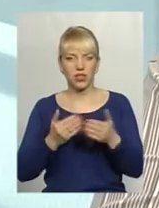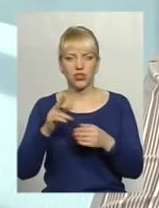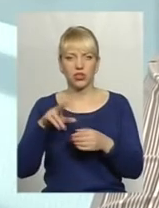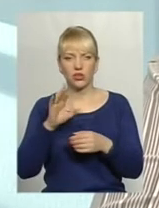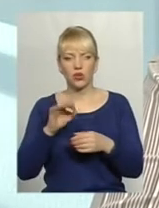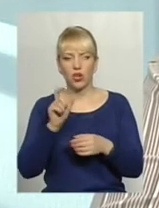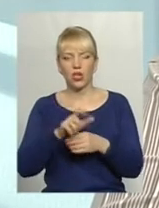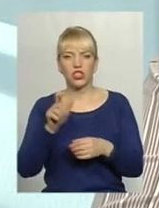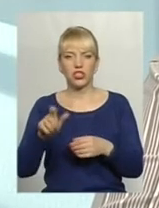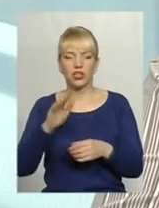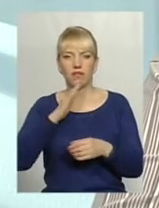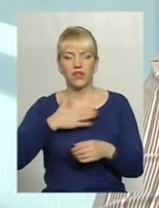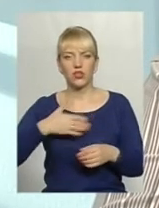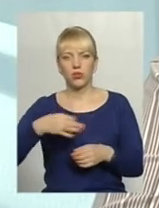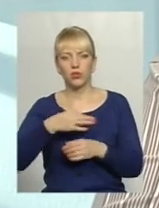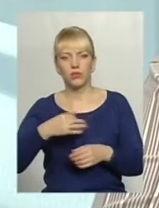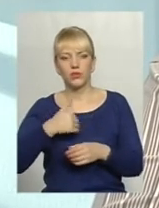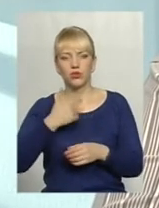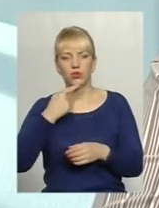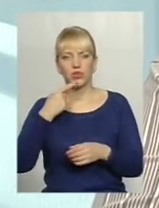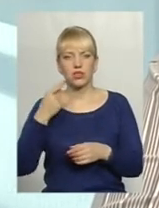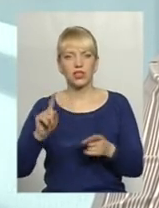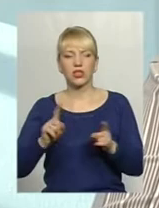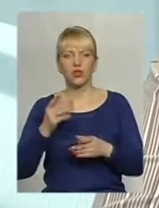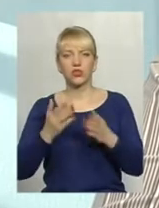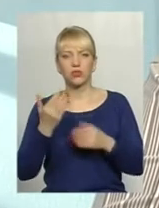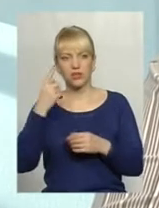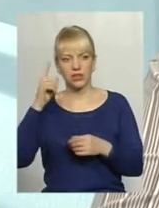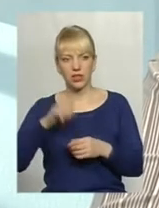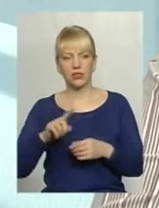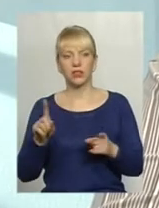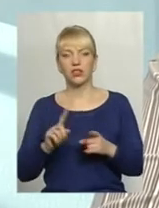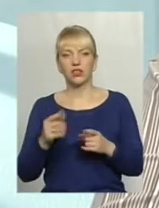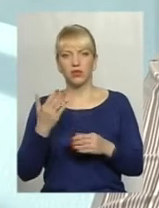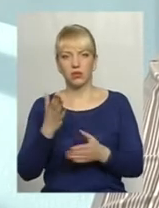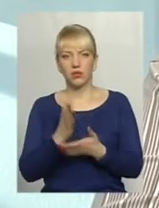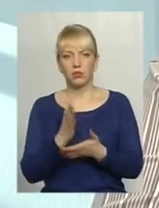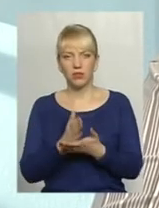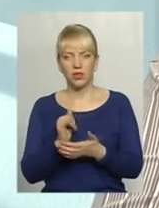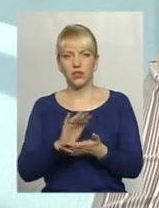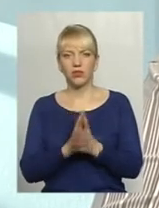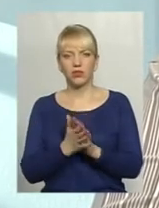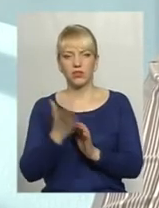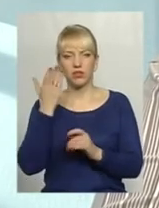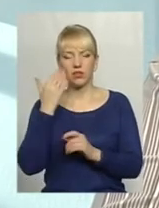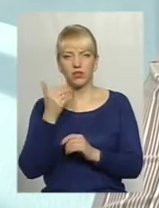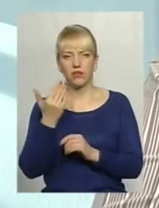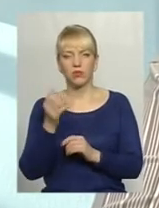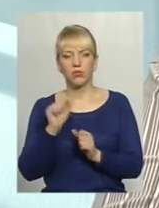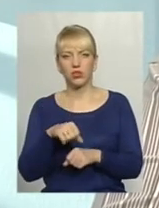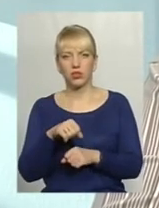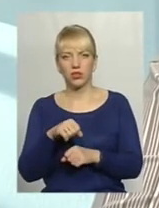нашої області, хочу сказати, що якщо ви знаєте, що ви перебуваєте в ситуації, коли ви можете